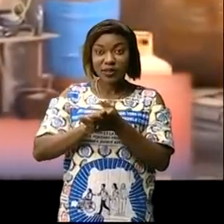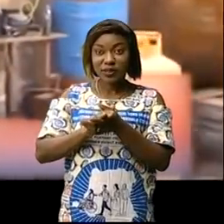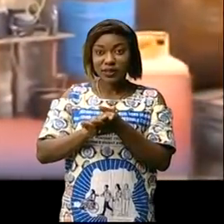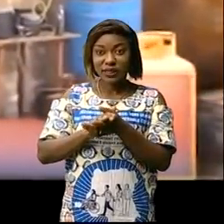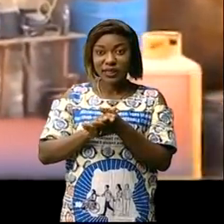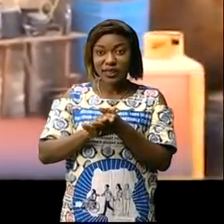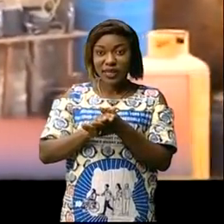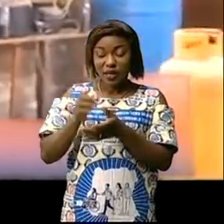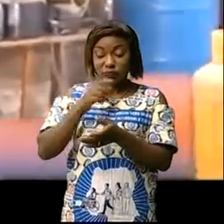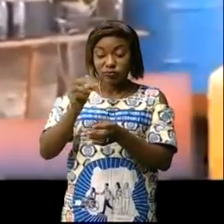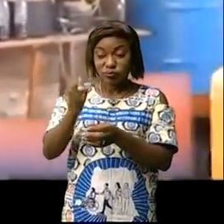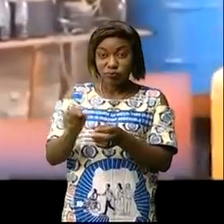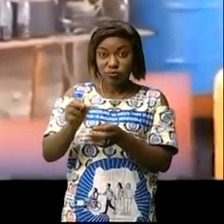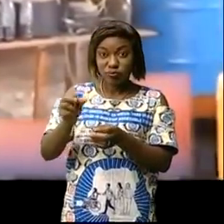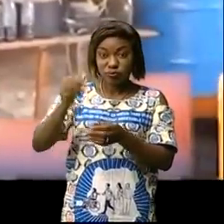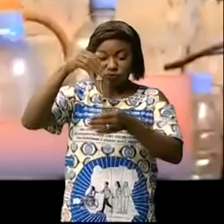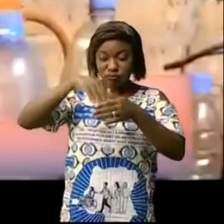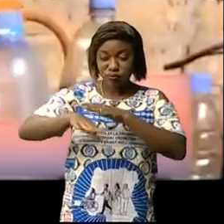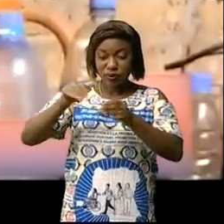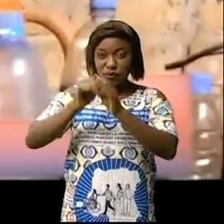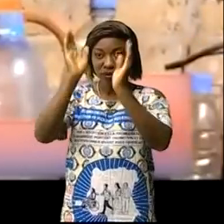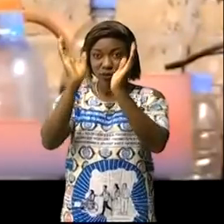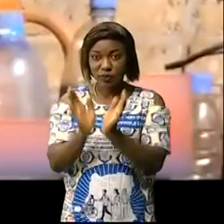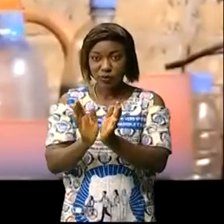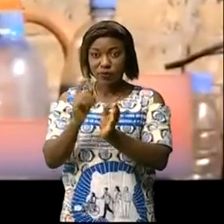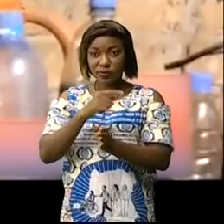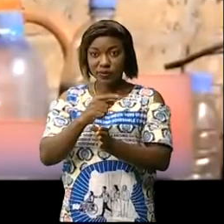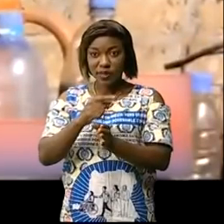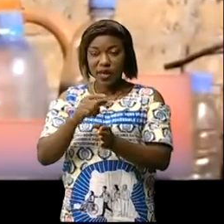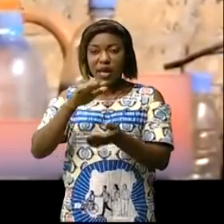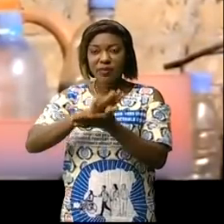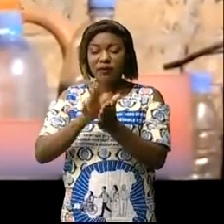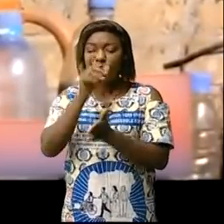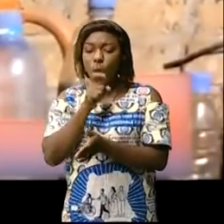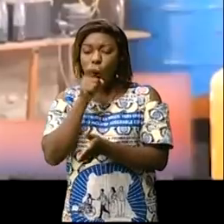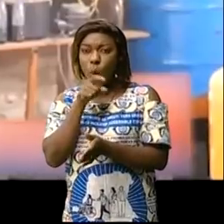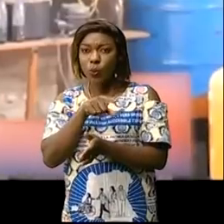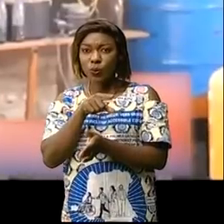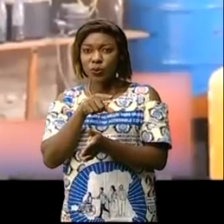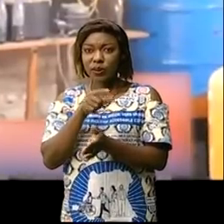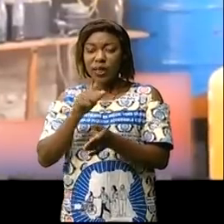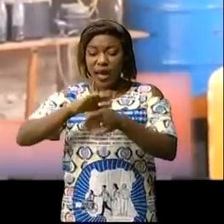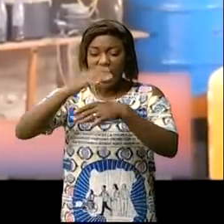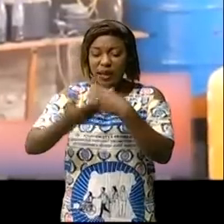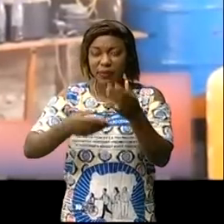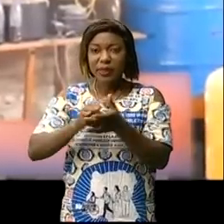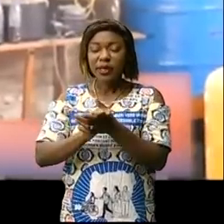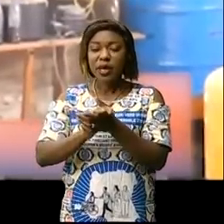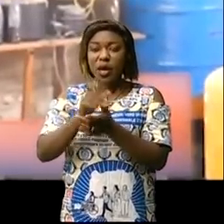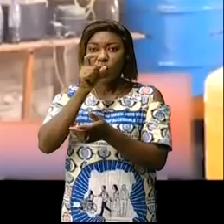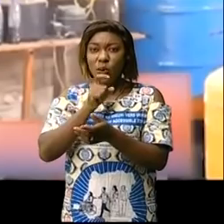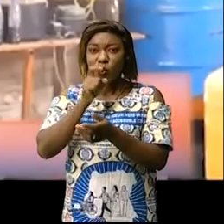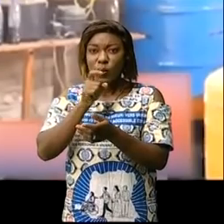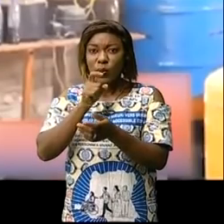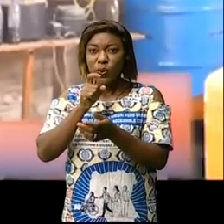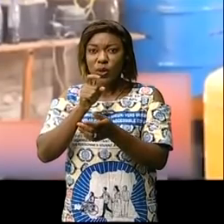dans ces vases clos et puis ils seront chauffés et après chauffage il n'y aura